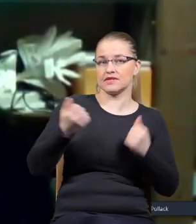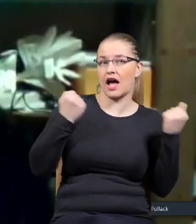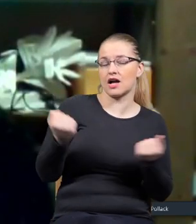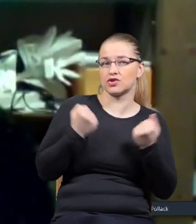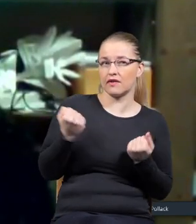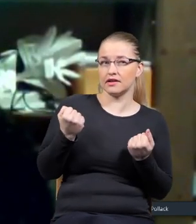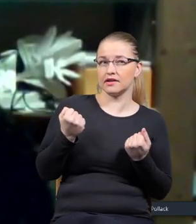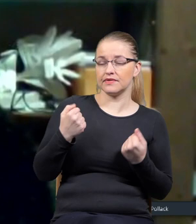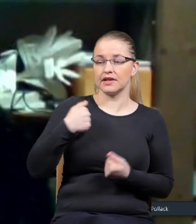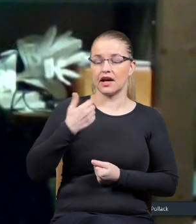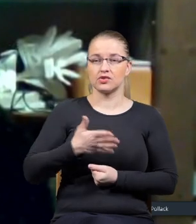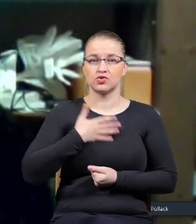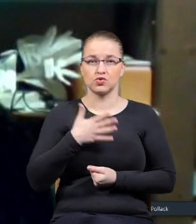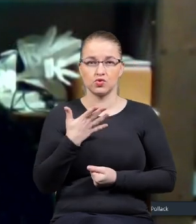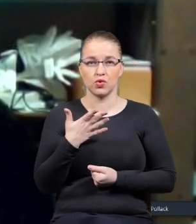takie